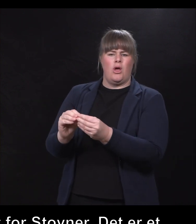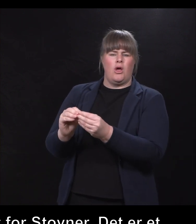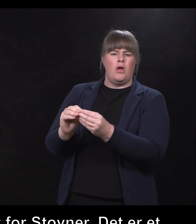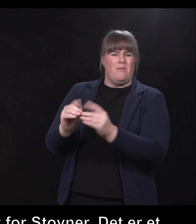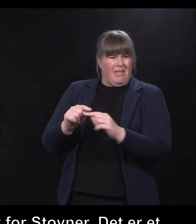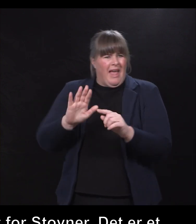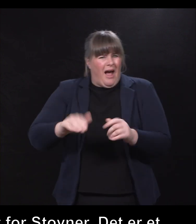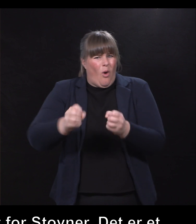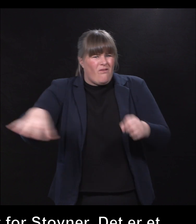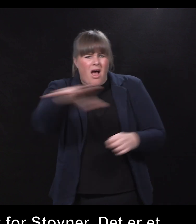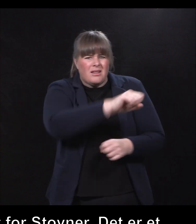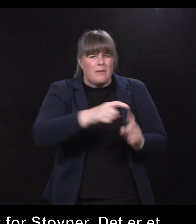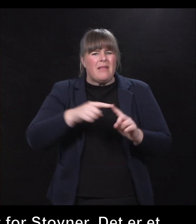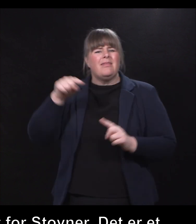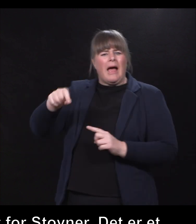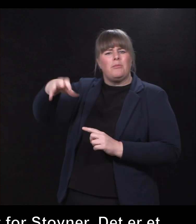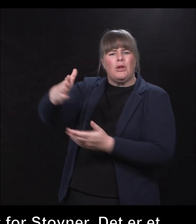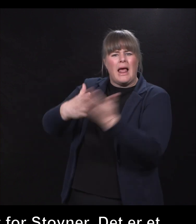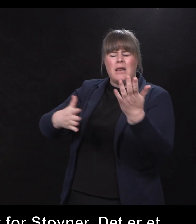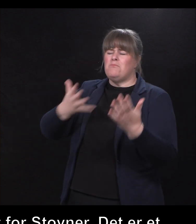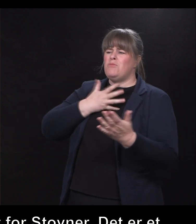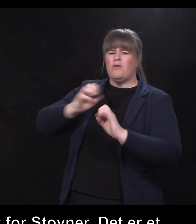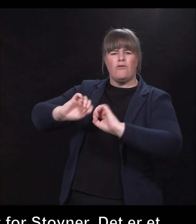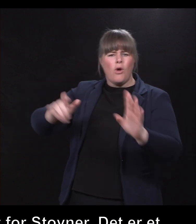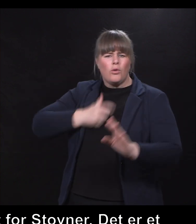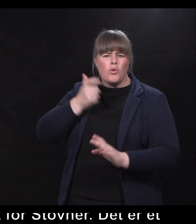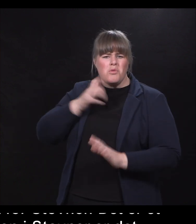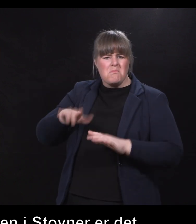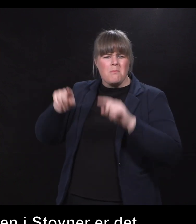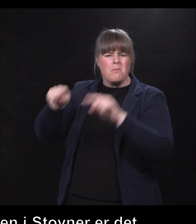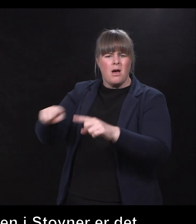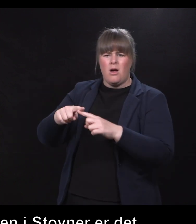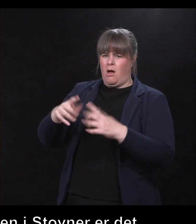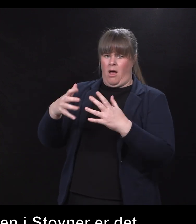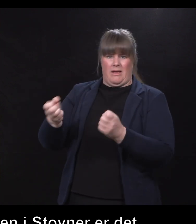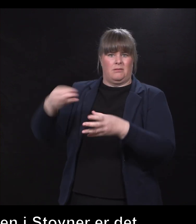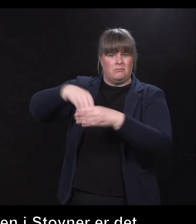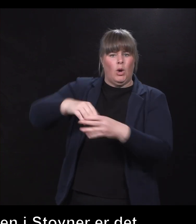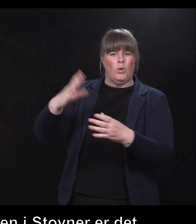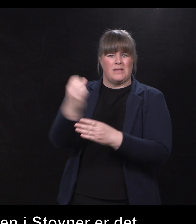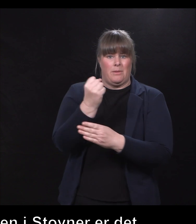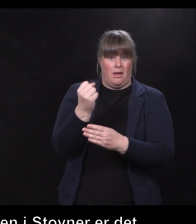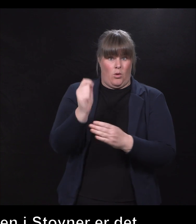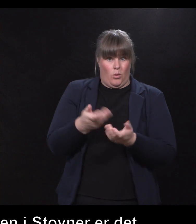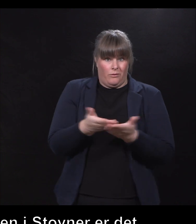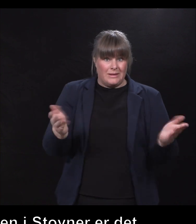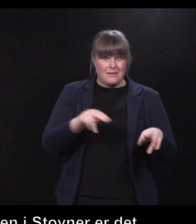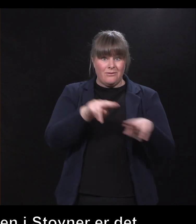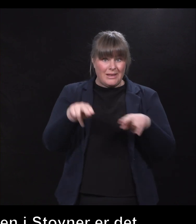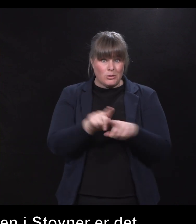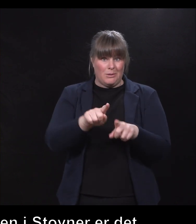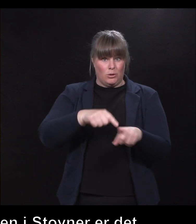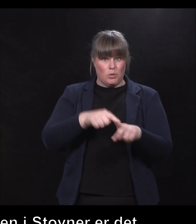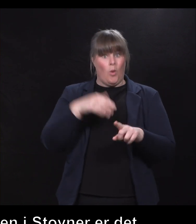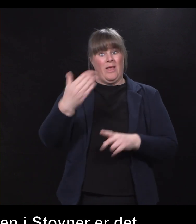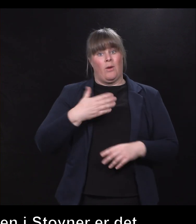Nye bydelsståner er det masse flotte ungdom som har vært med på dette konseptet her. Nå skal jeg se en liten video som er en introduksjon før jeg prater mer,